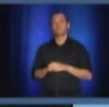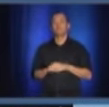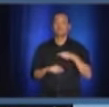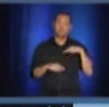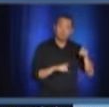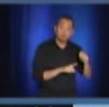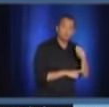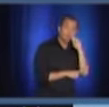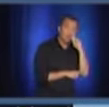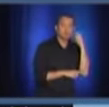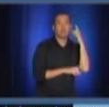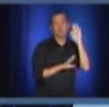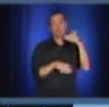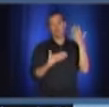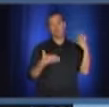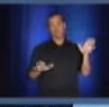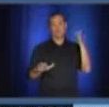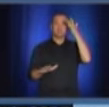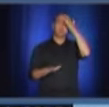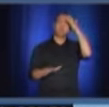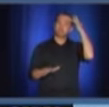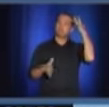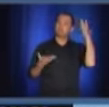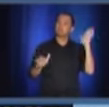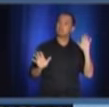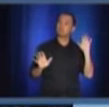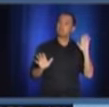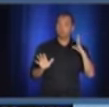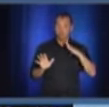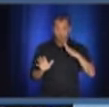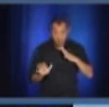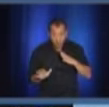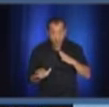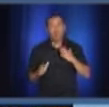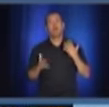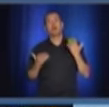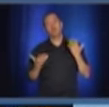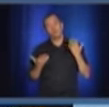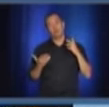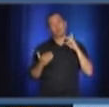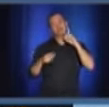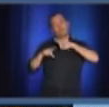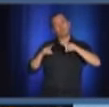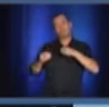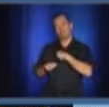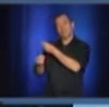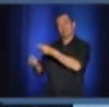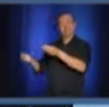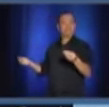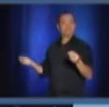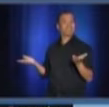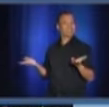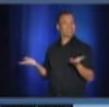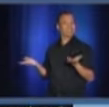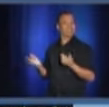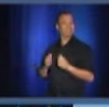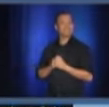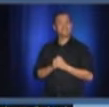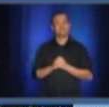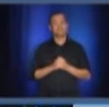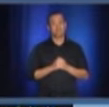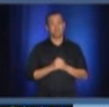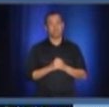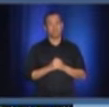test. Si jamais c'est ça, c'est un acte citoyen que vous faites, vous allez éviter des cas secondaires. Je vais me permettre d